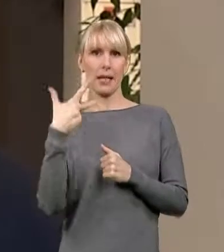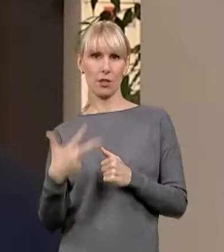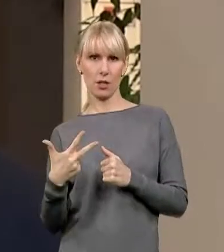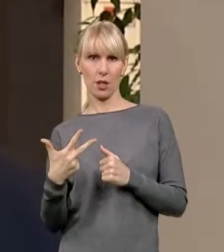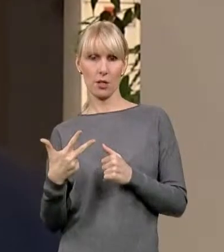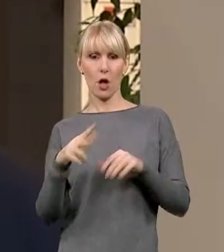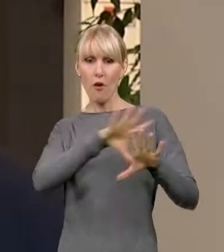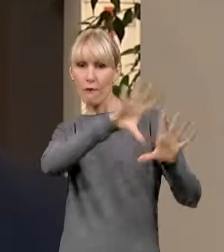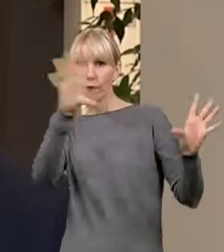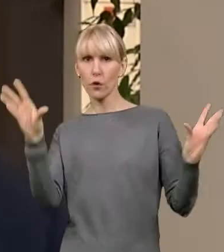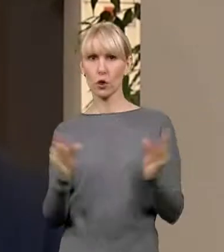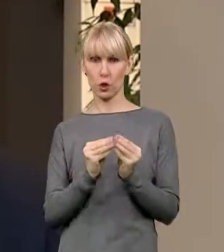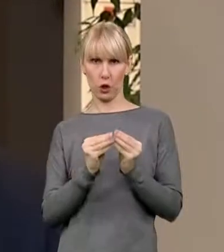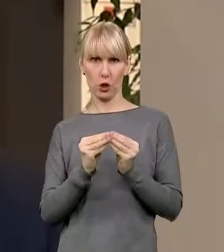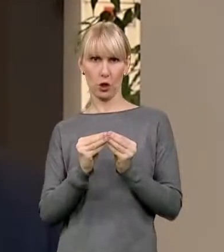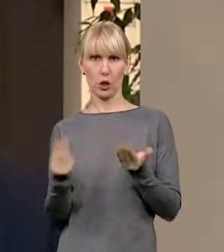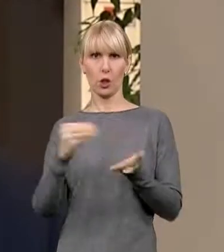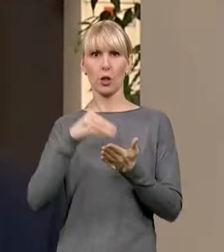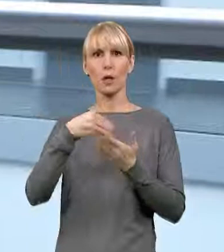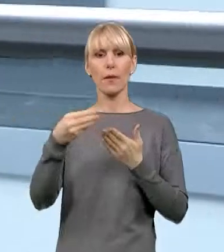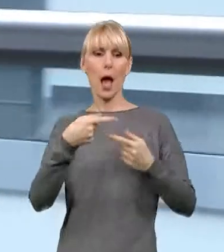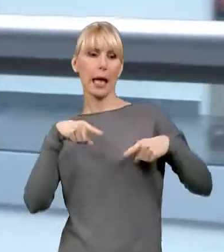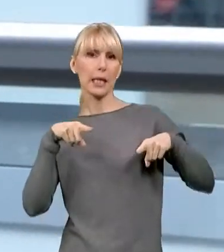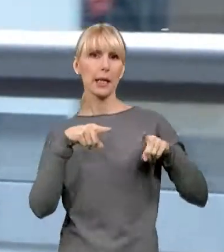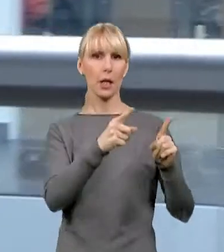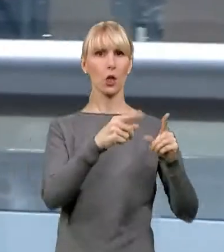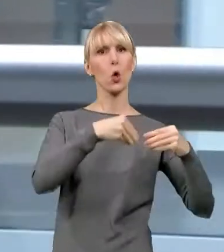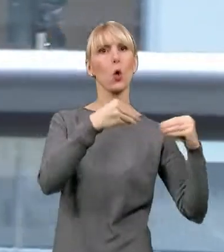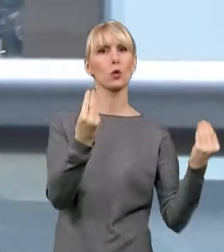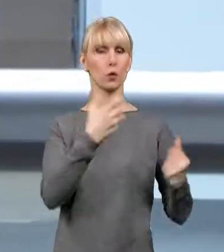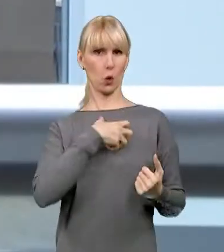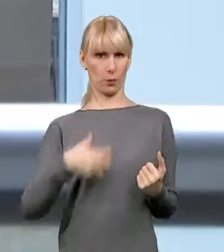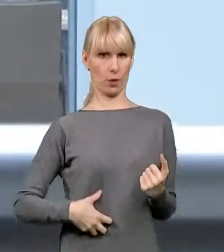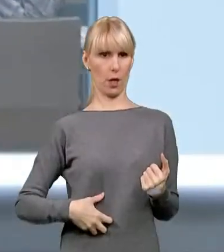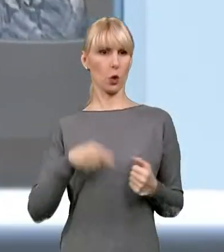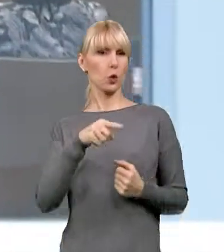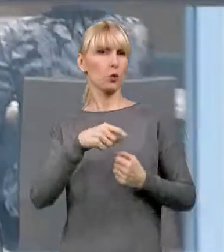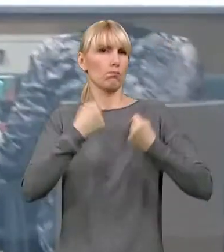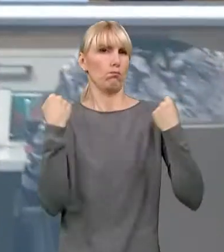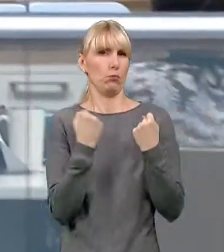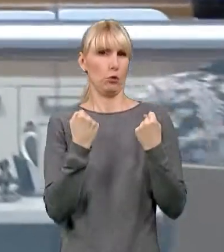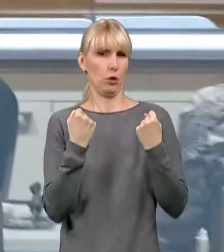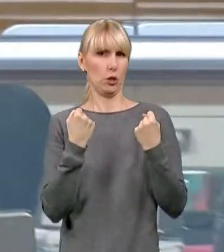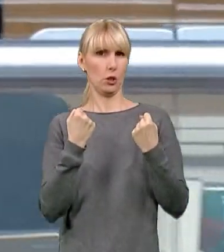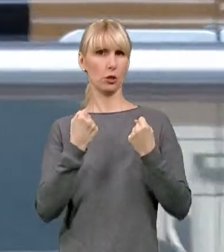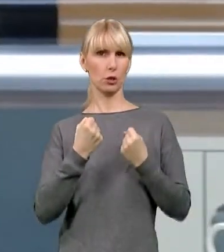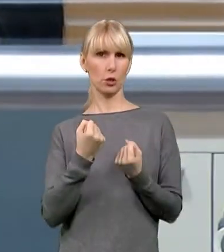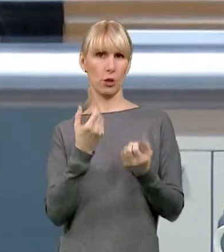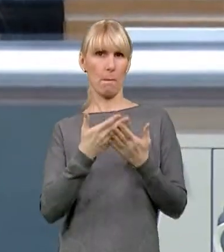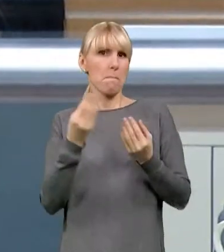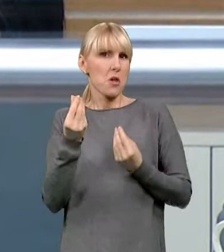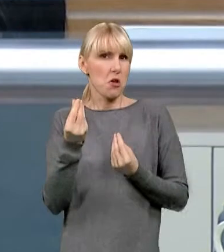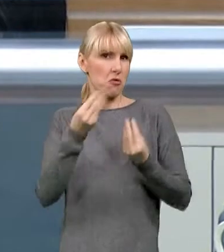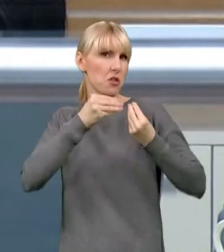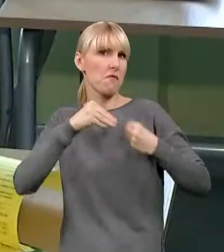oferowanego wsparcia na kierunki związane z rozwojem gospodarki. To naprawdę potężny zastrzyk pieniędzy, który